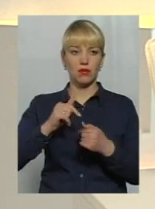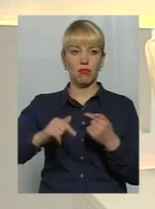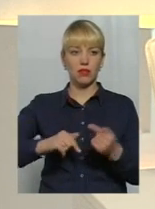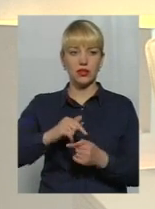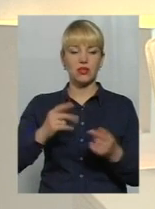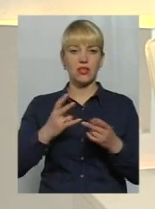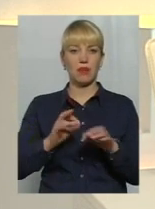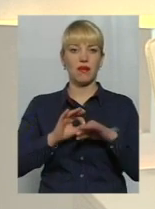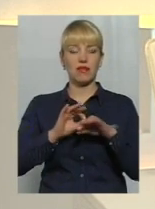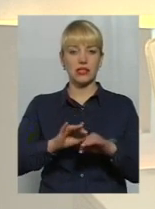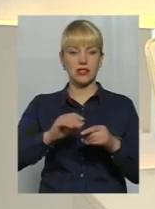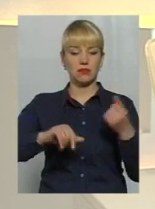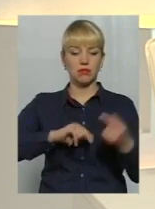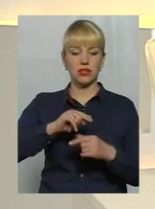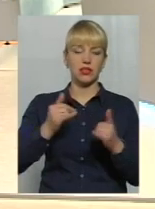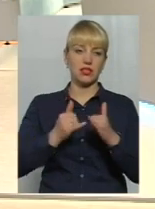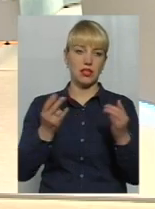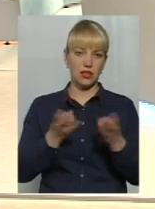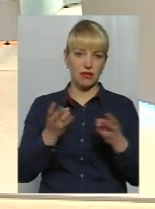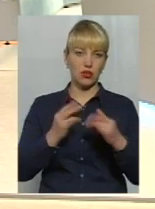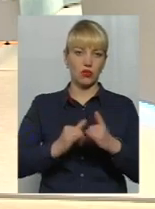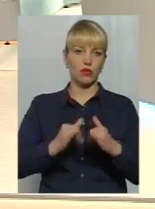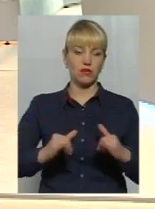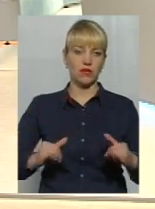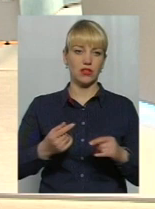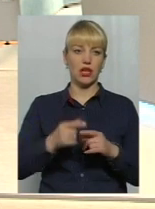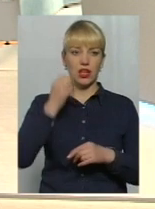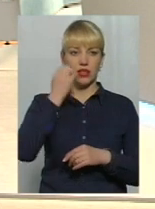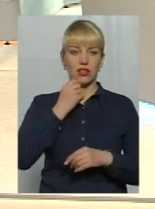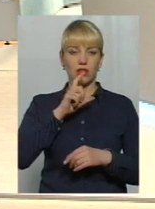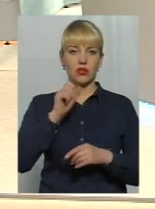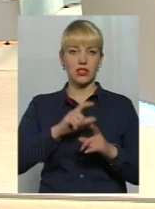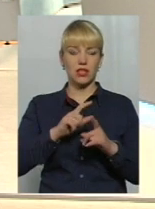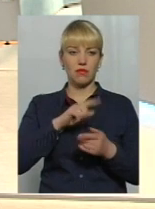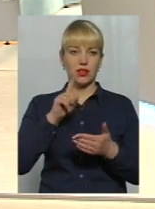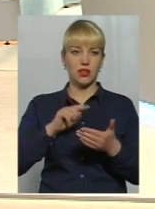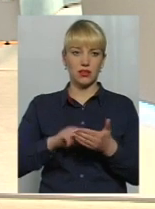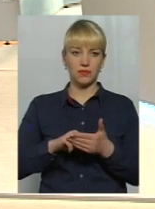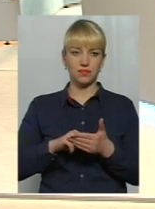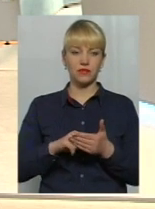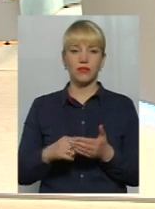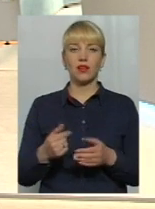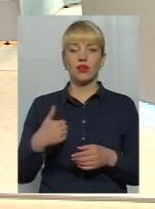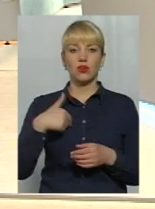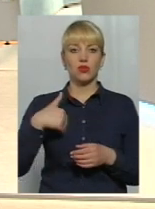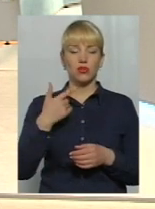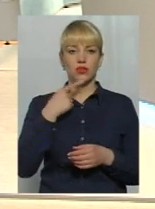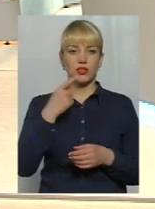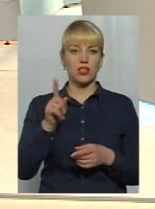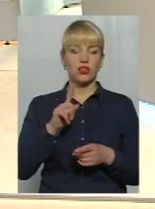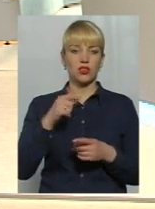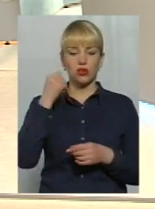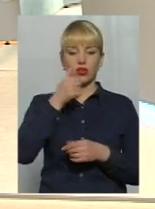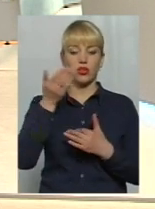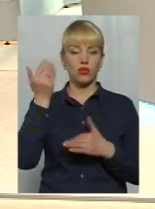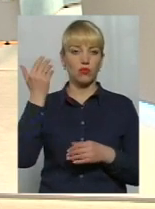варто вести бізнес і варто його розвивати? Дякую за питання. Дозвольте, пане Ігоре, я відповім. Хочу сказати, що ще рік тому ми